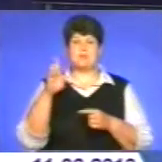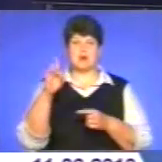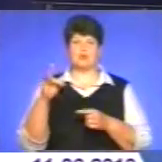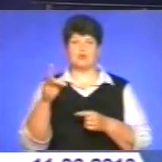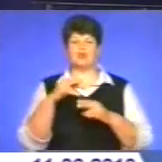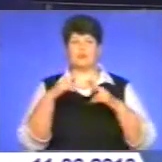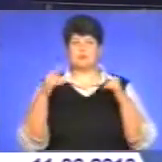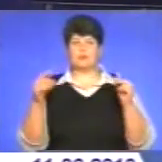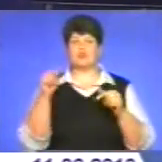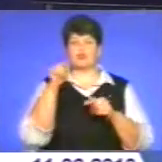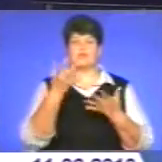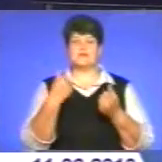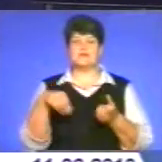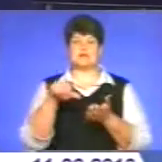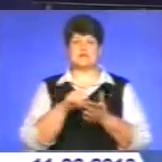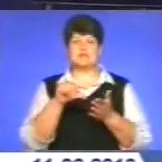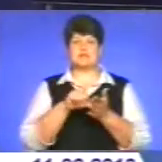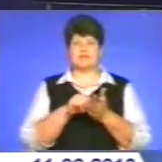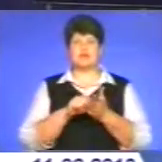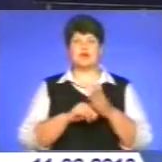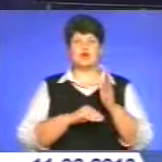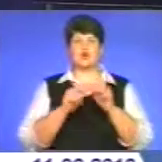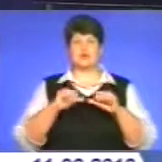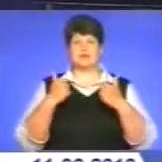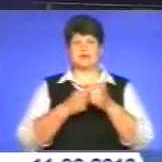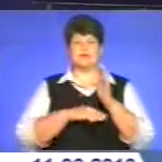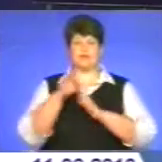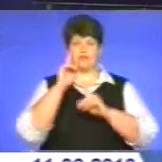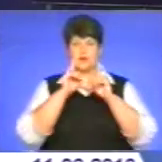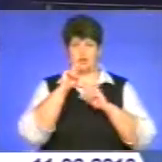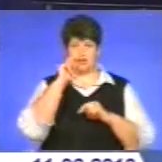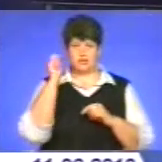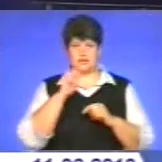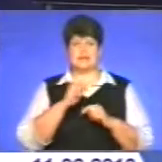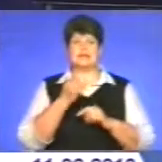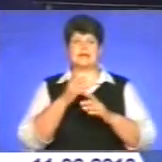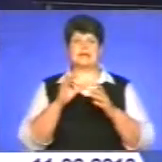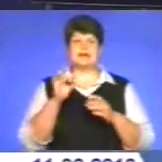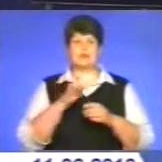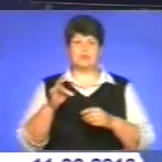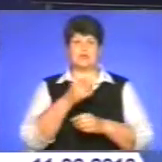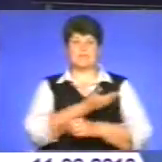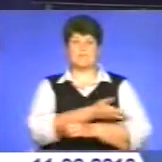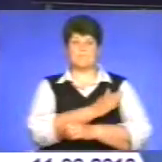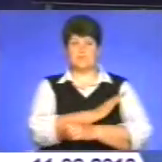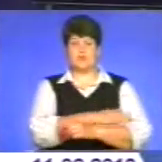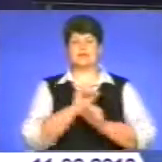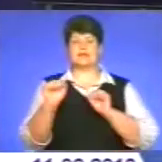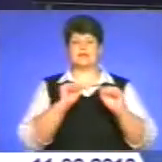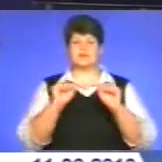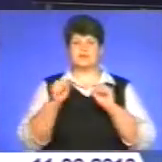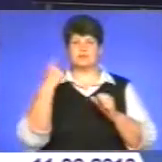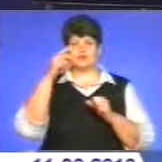У ньому взяли участь представники Комітету Верховної Ради України і Комісії Сейму Республіки Польща, Крівництво обласної державної